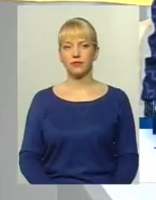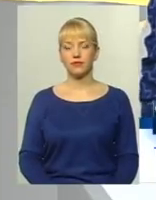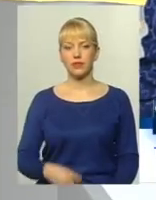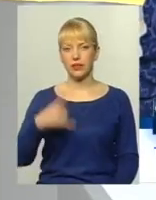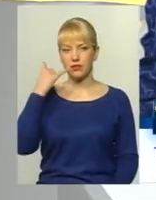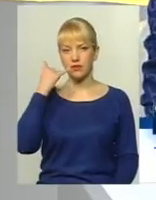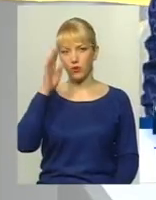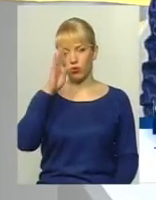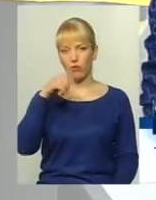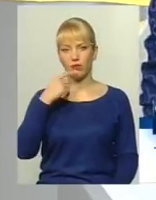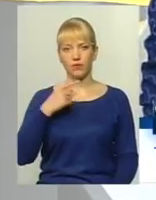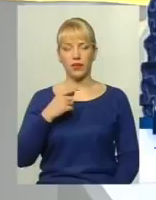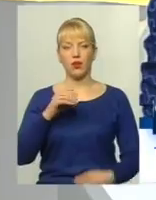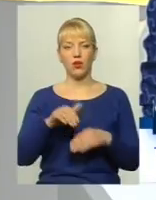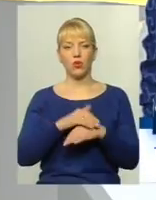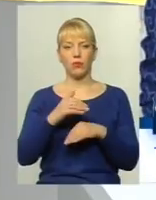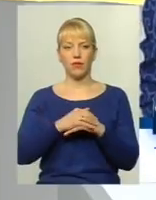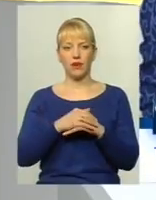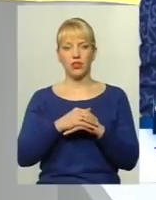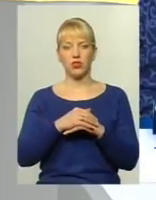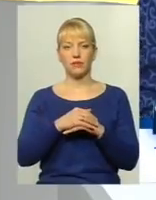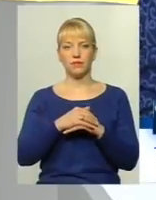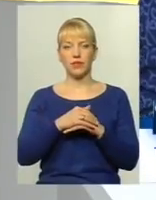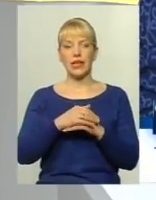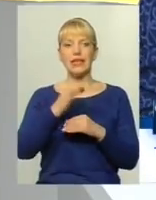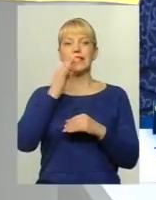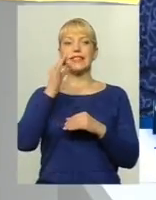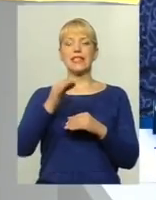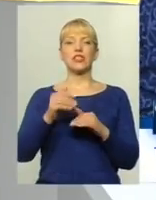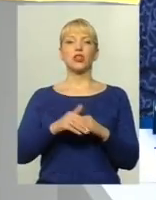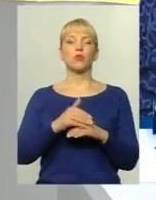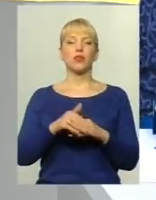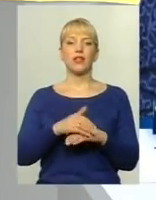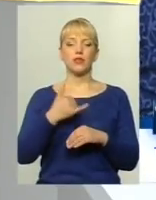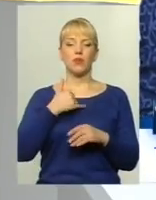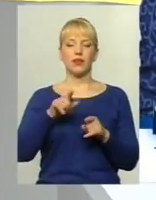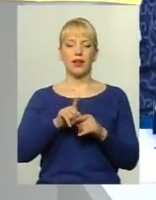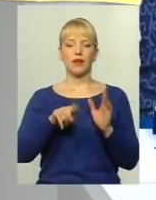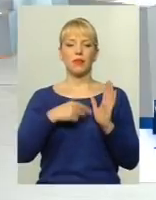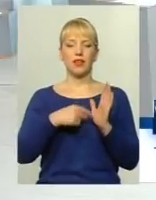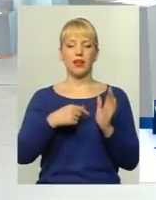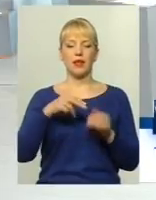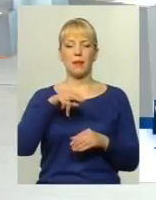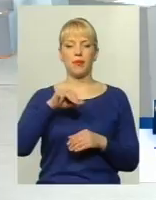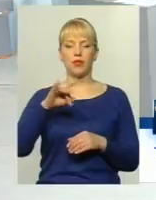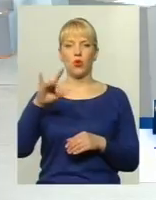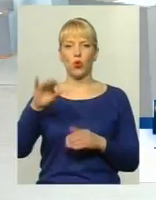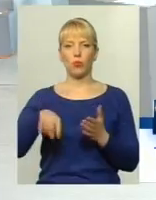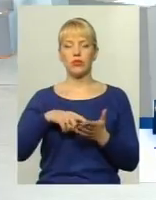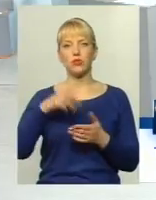Говоріть, будь ласка. Добрий вечір. Добрий вечір. Скажіть, будь ласка, у мене таке питання. У будь ласка, Петро, місто Хмельницький.